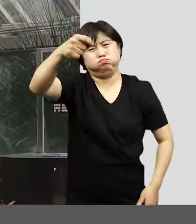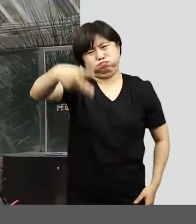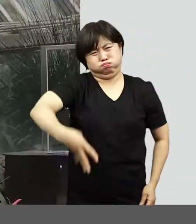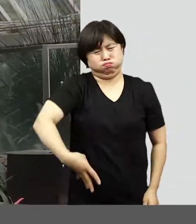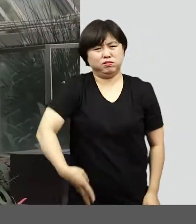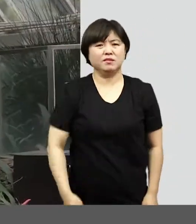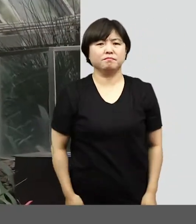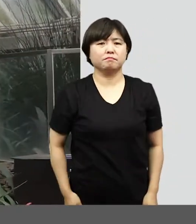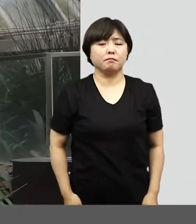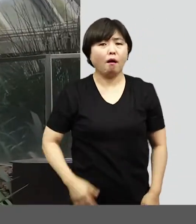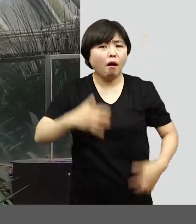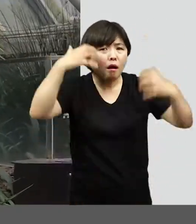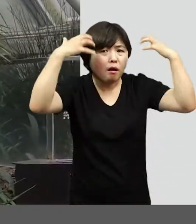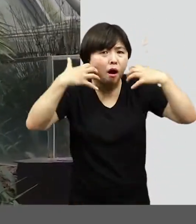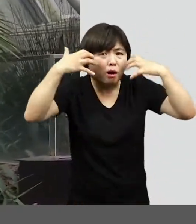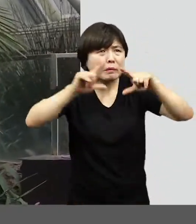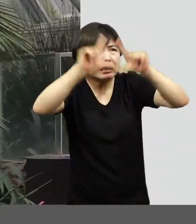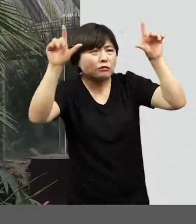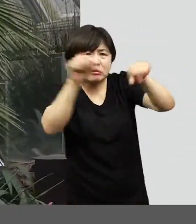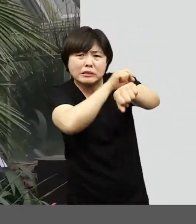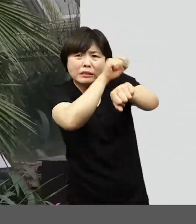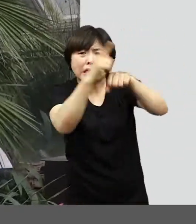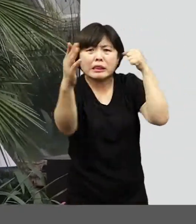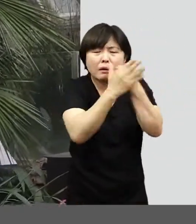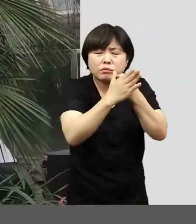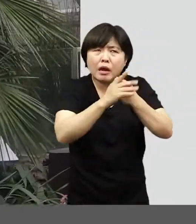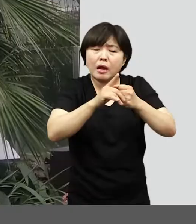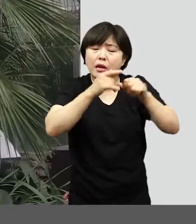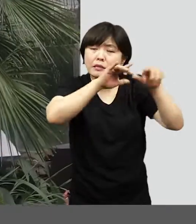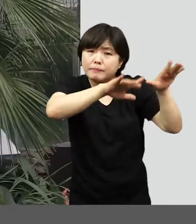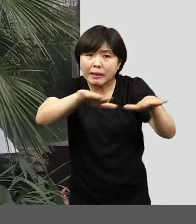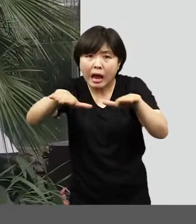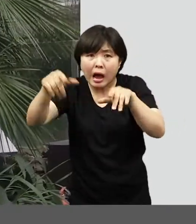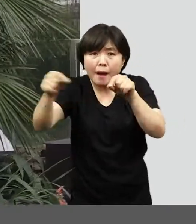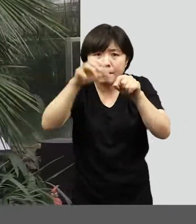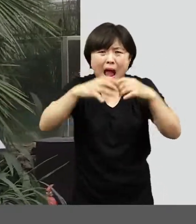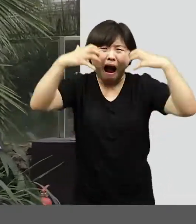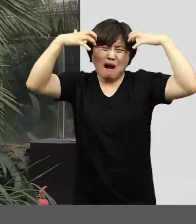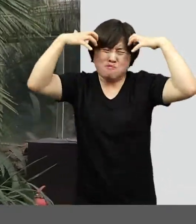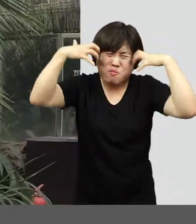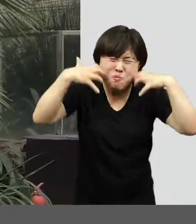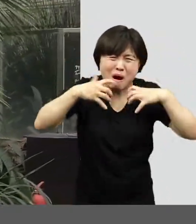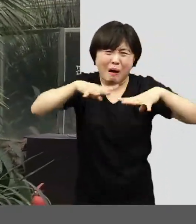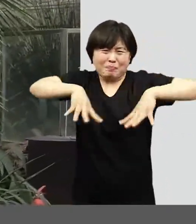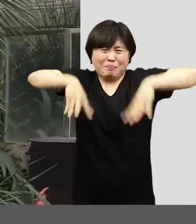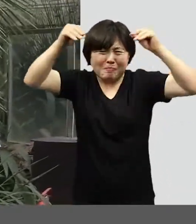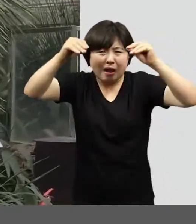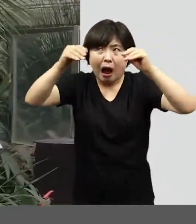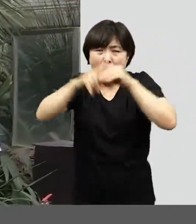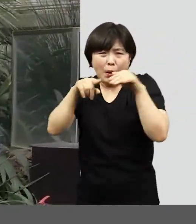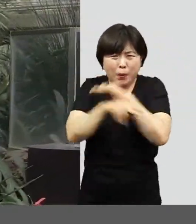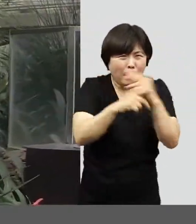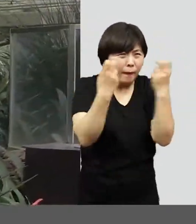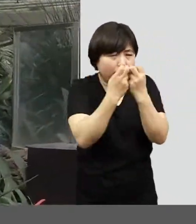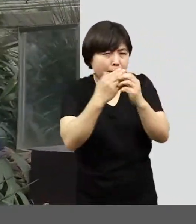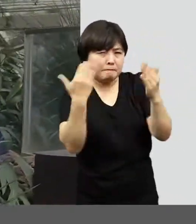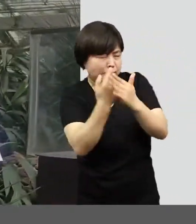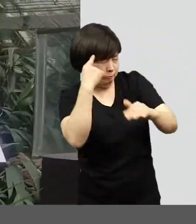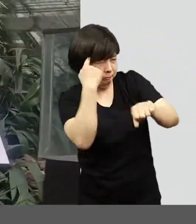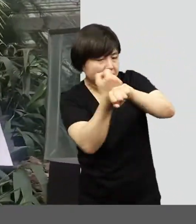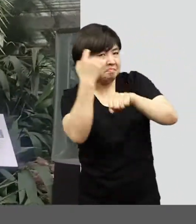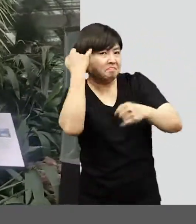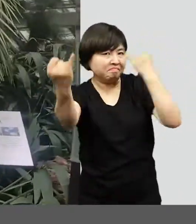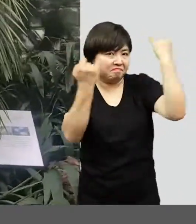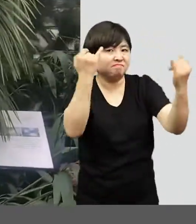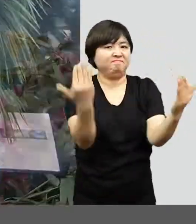이러한 여름철 기후 특성 때문에 지중해 연안에서는 여름철 뜨겁고 건조한 열기를 피하기 위한 문화가